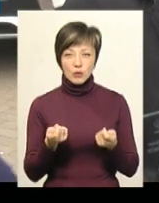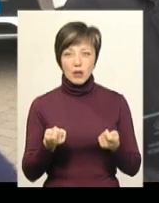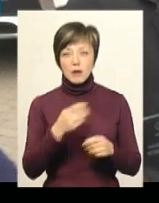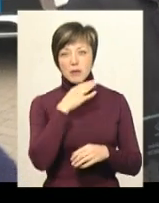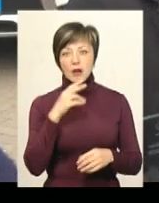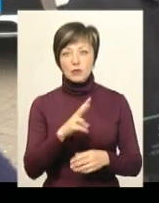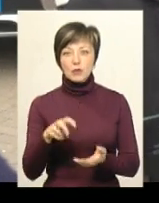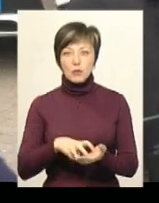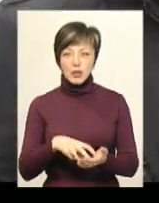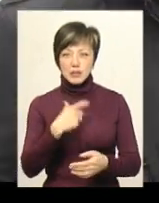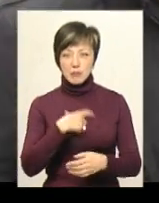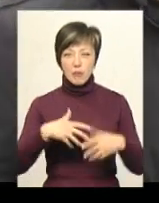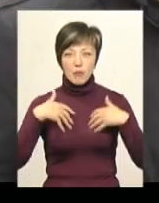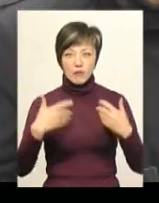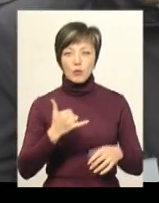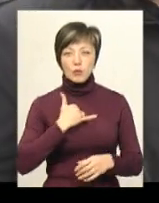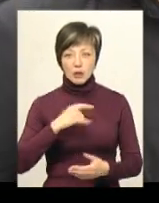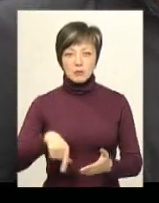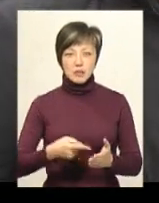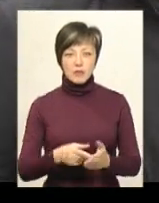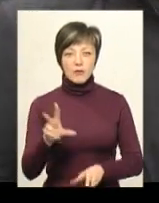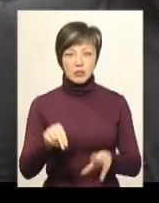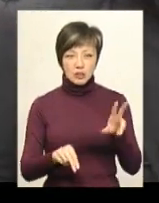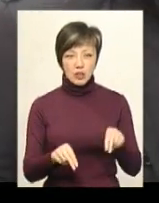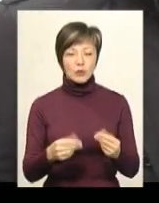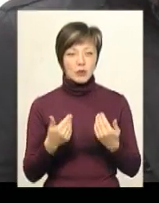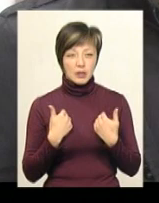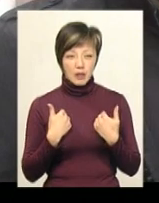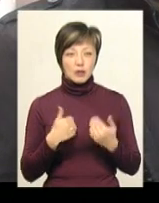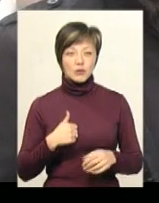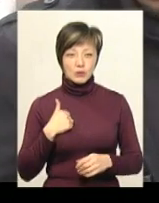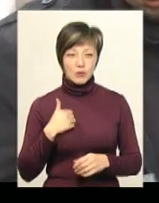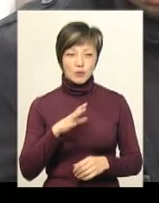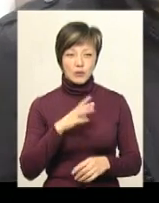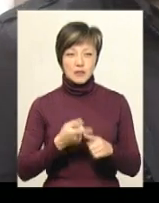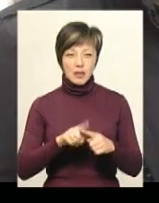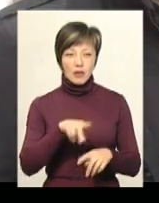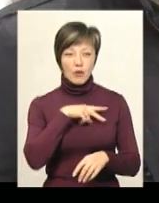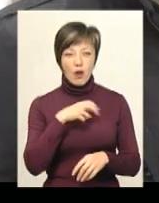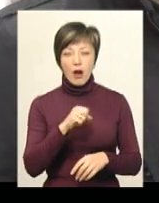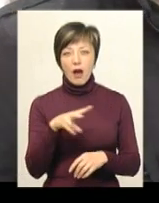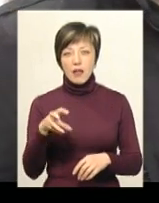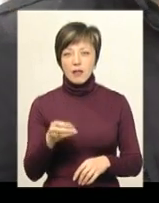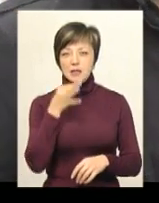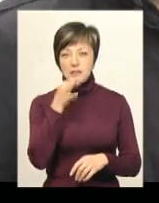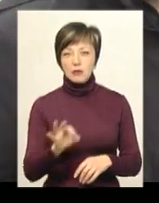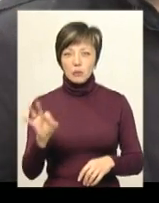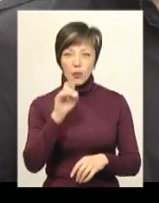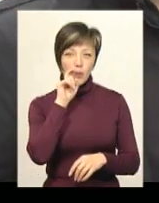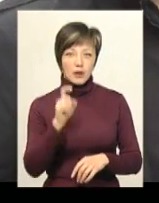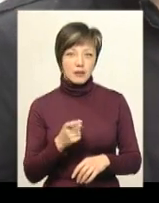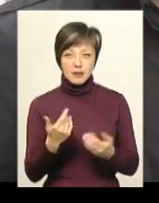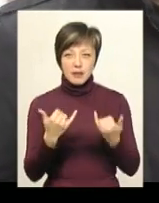Багато хто боїться себе проявити. В нашому місті так, я вважаю, що я достойний був цієї нагороди. Але саме сказати про Україну,